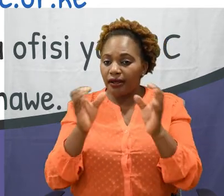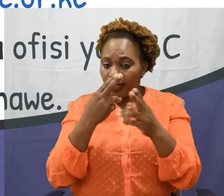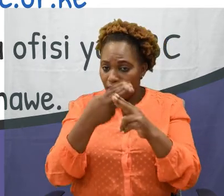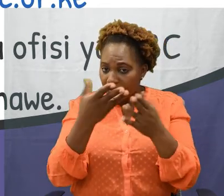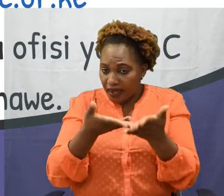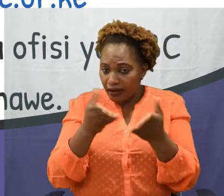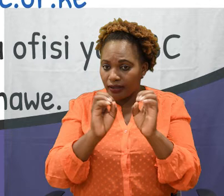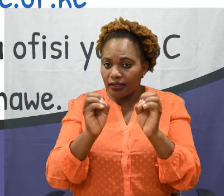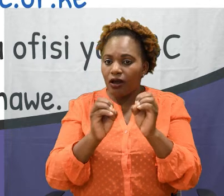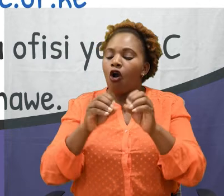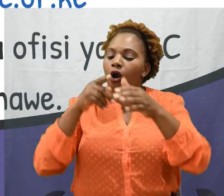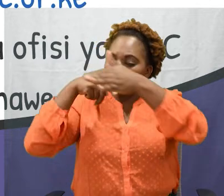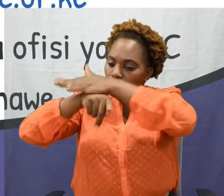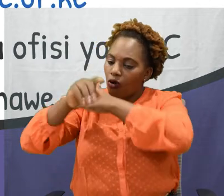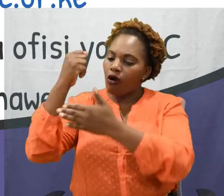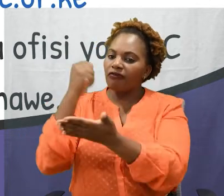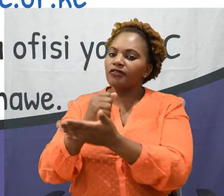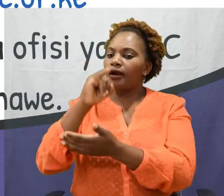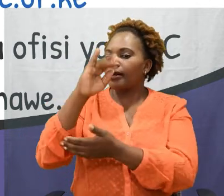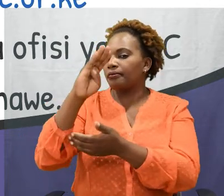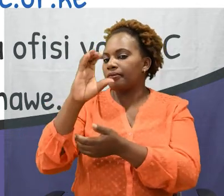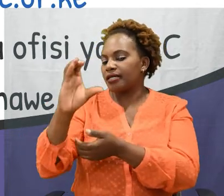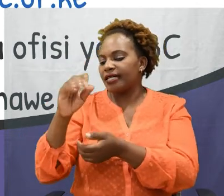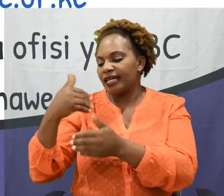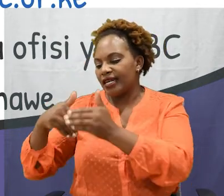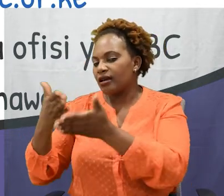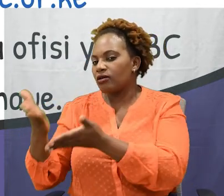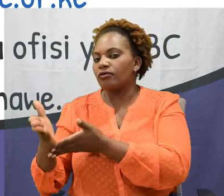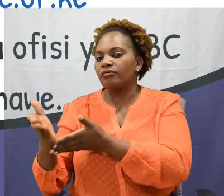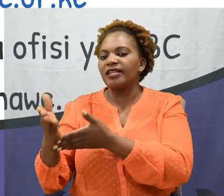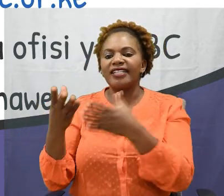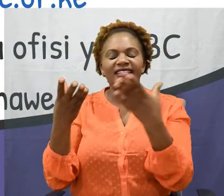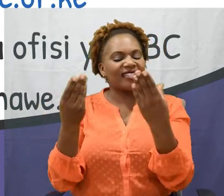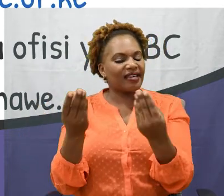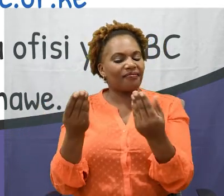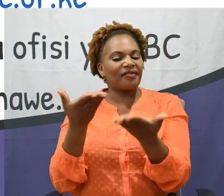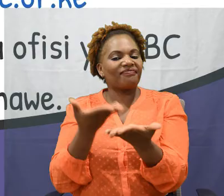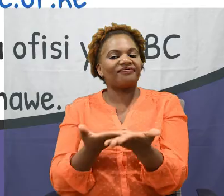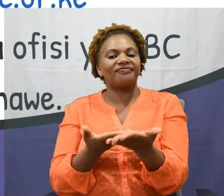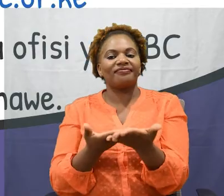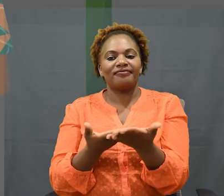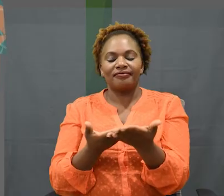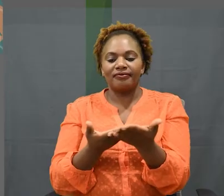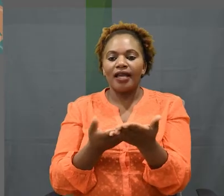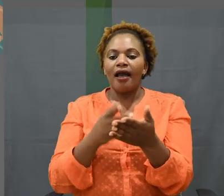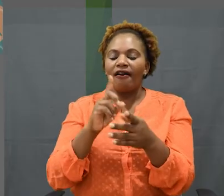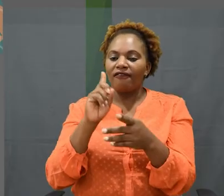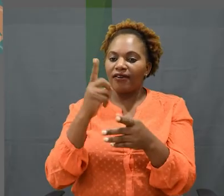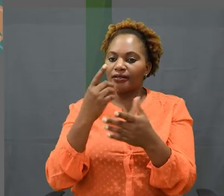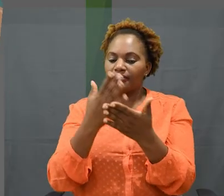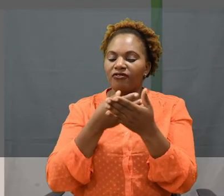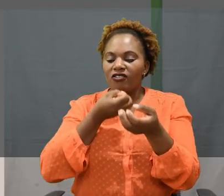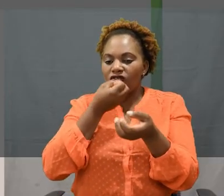ulisajili ya wapi kwa mpigakura Ama unaweza pia ukuzitembelea ofusi za IBC zilizokaribu nawe Ili uthibitishi wapu mesajiliwa au laa Kwa hili yamani,